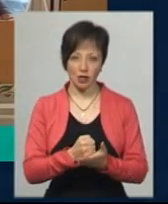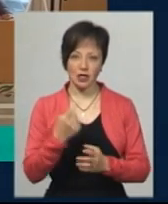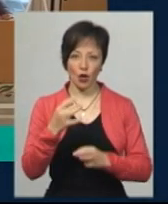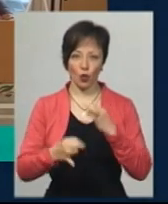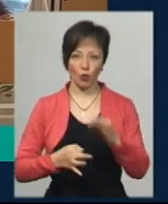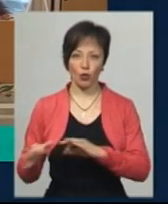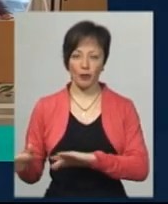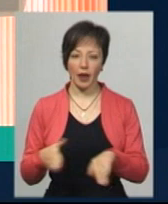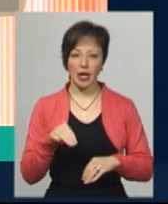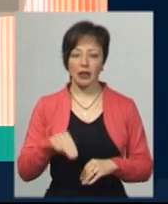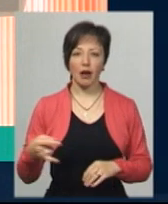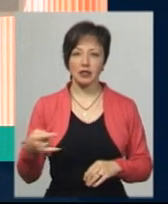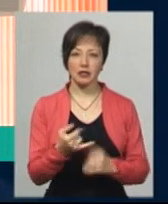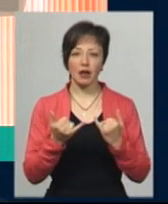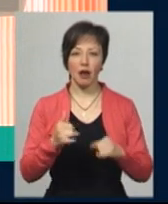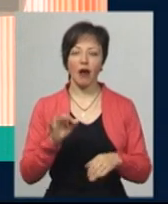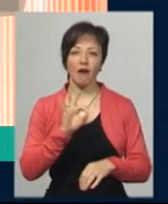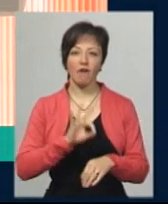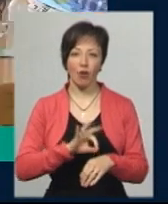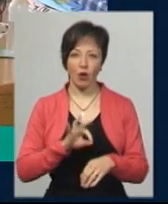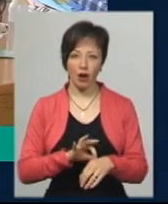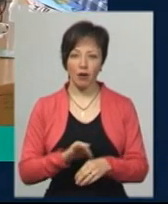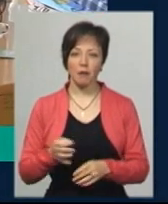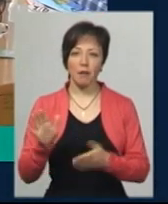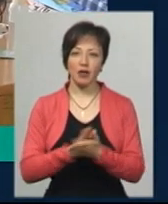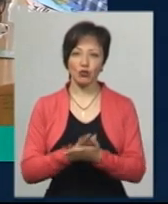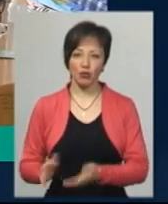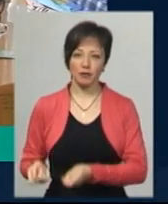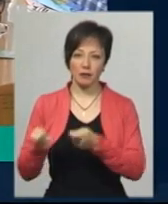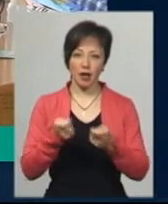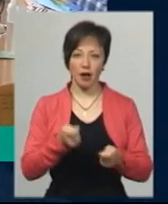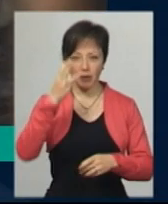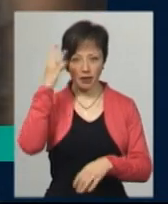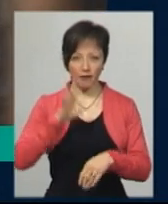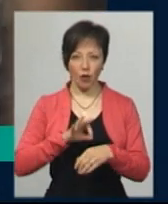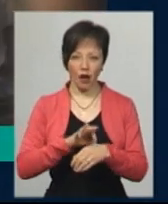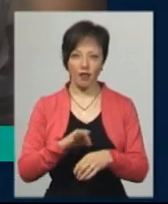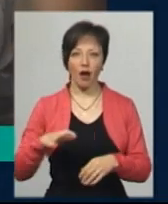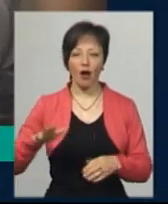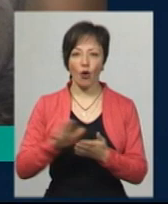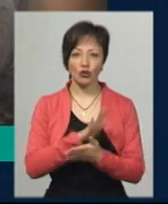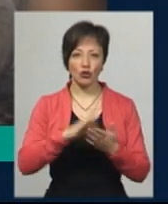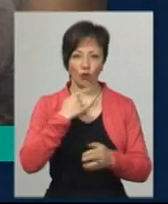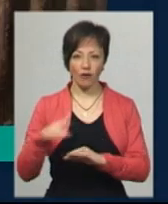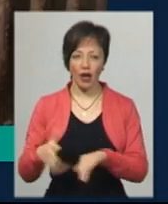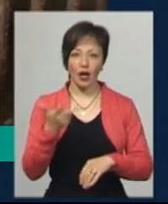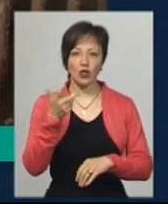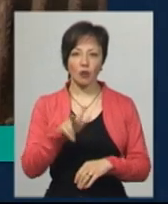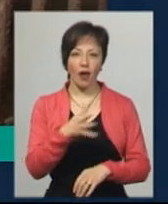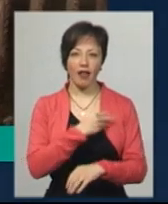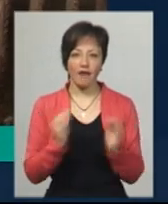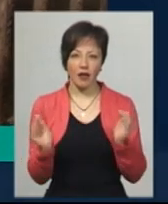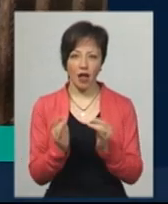Таксі для хворих. Благодійники безкоштовно доводять хмельницьких пацієнтів на гемодіаліз. Троє ливенят народилися у